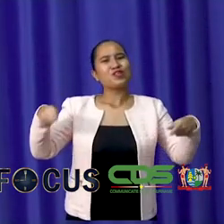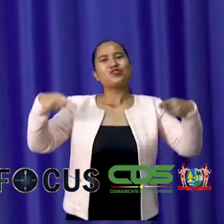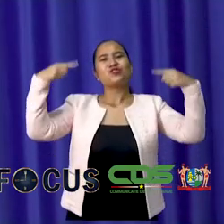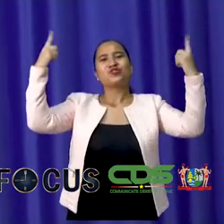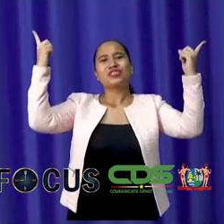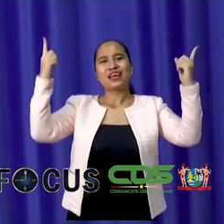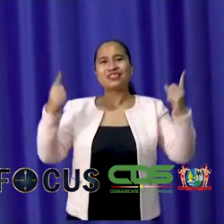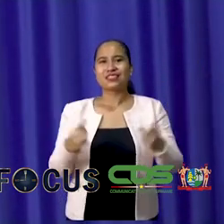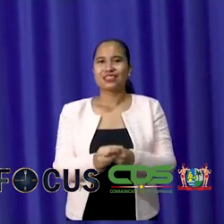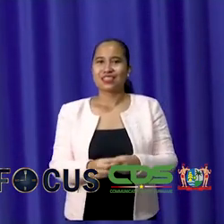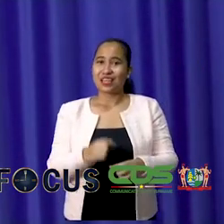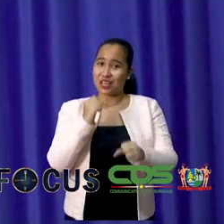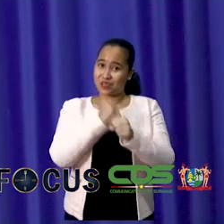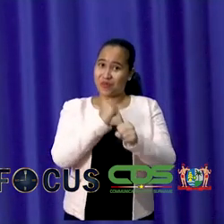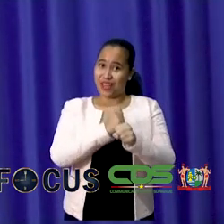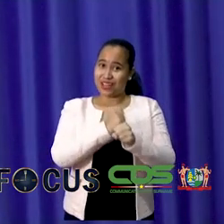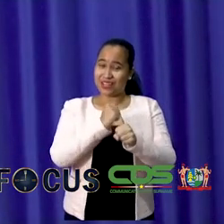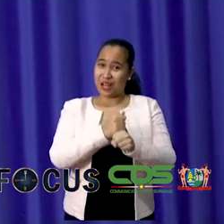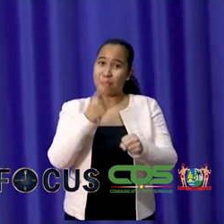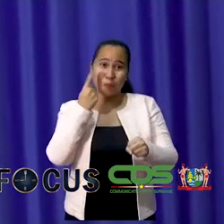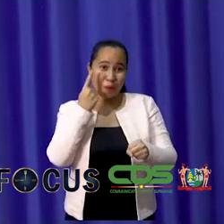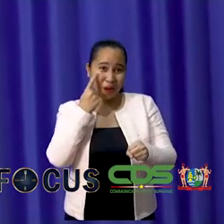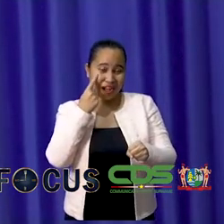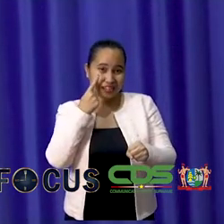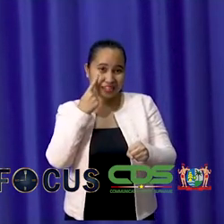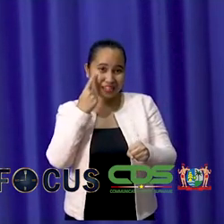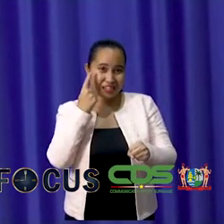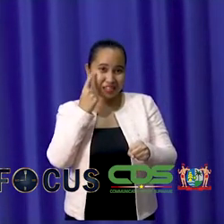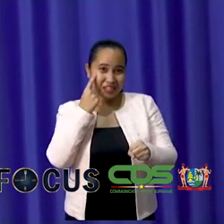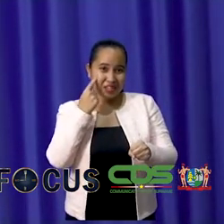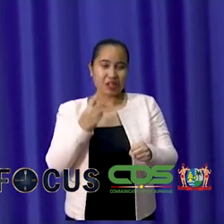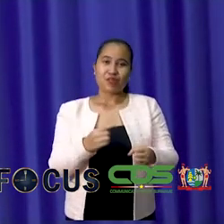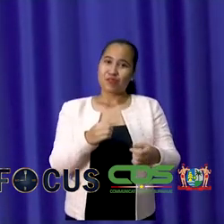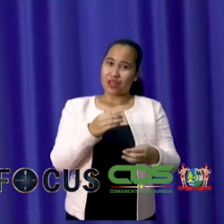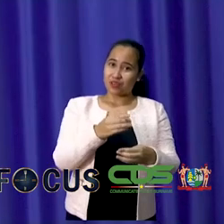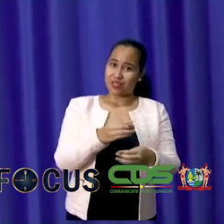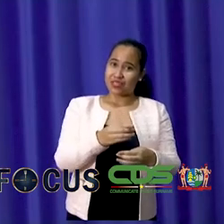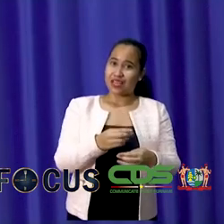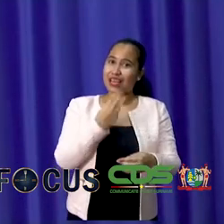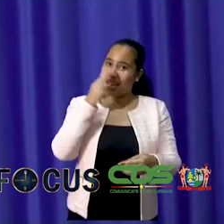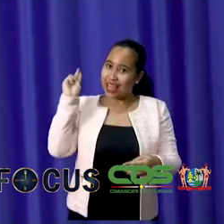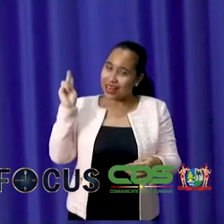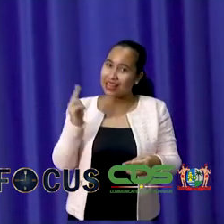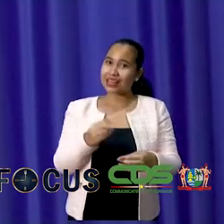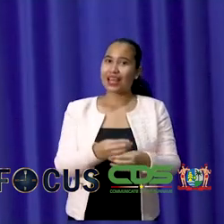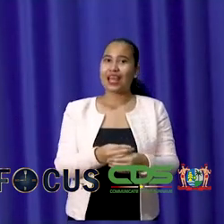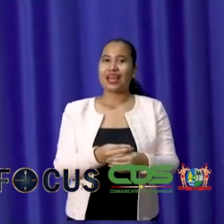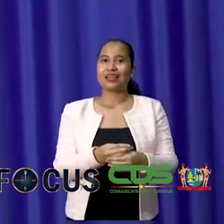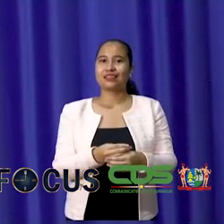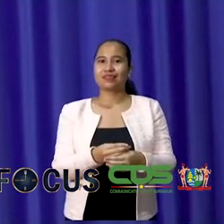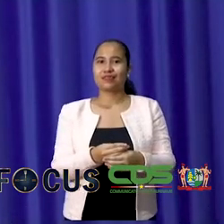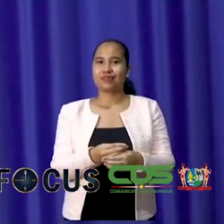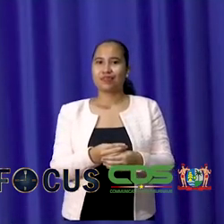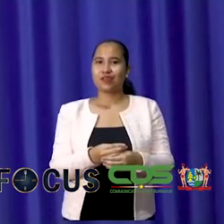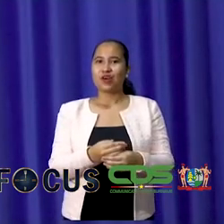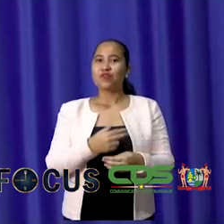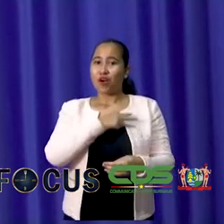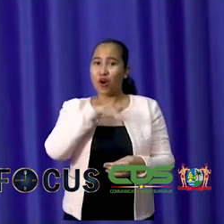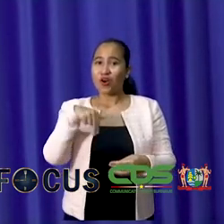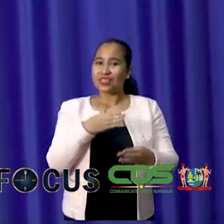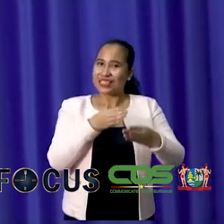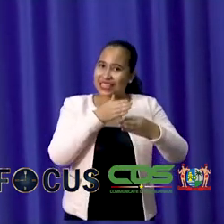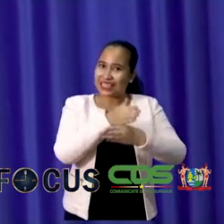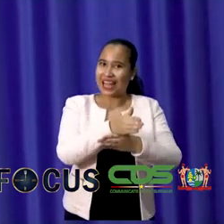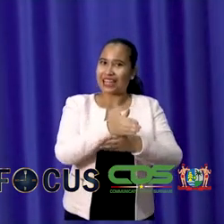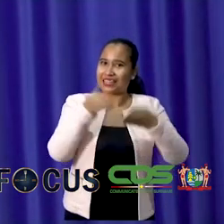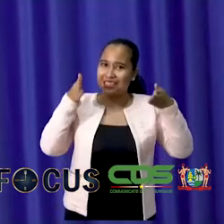uitoefening van uw werkzaamheden als bewaker van de integriteit van ons verkiezingstraject en van de integriteit van onze democratische